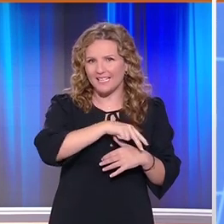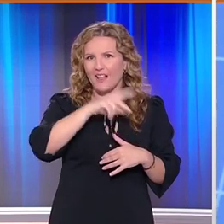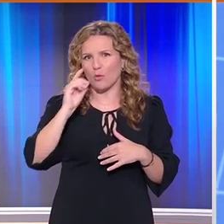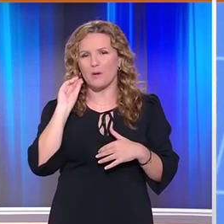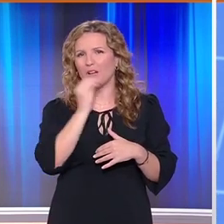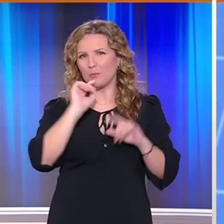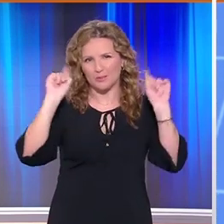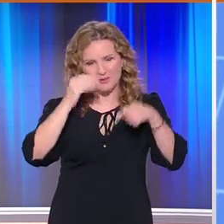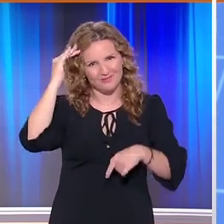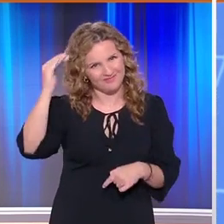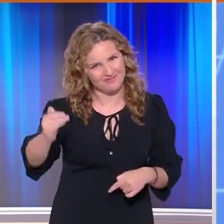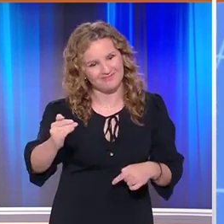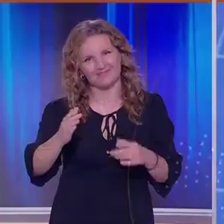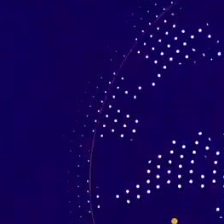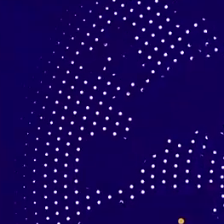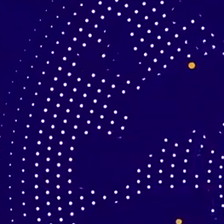Καλό όπογευμα σε όλους